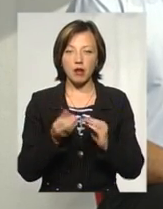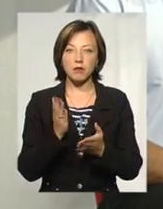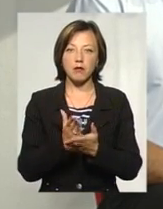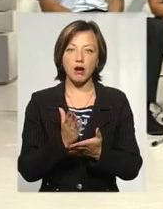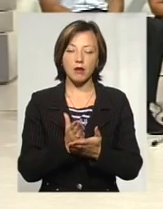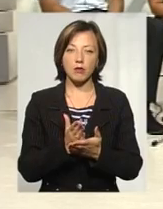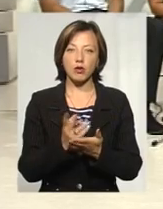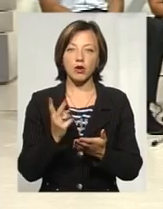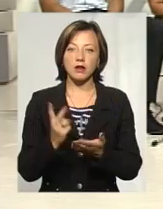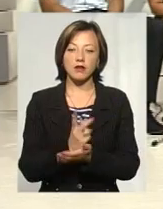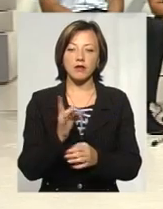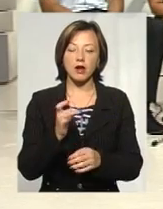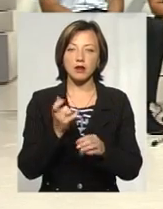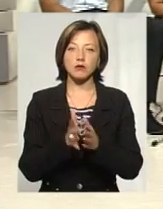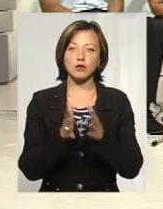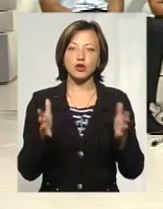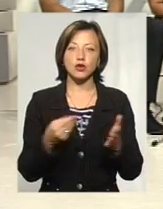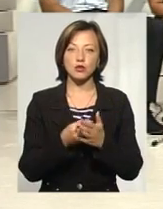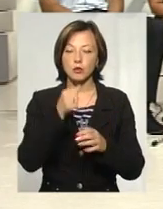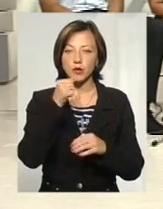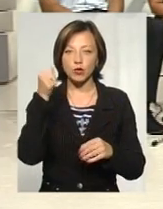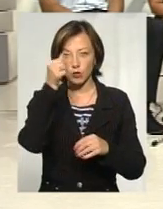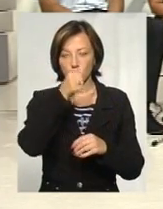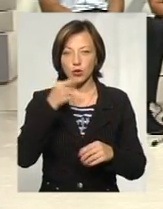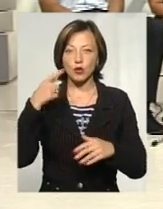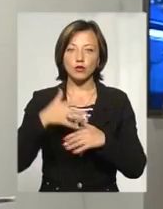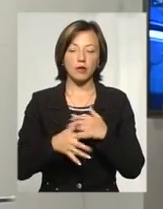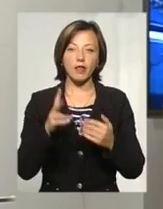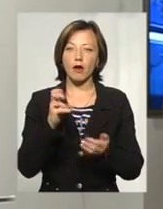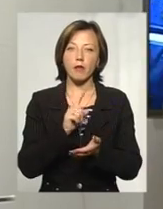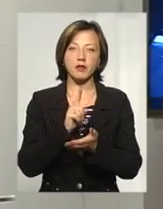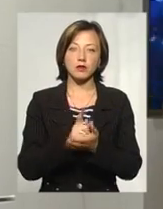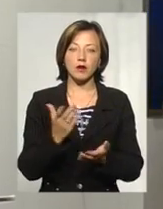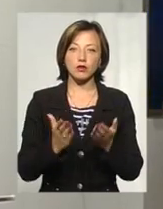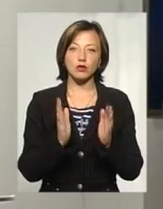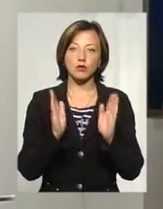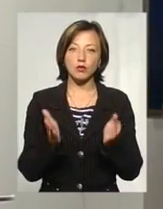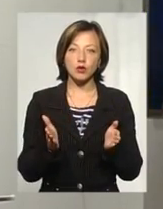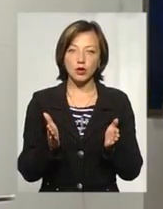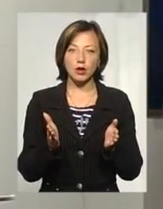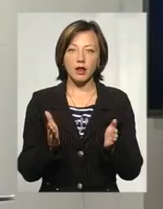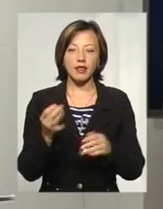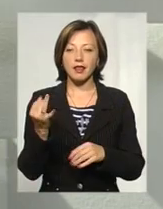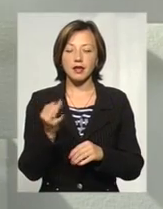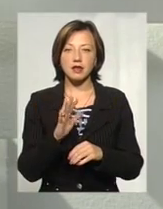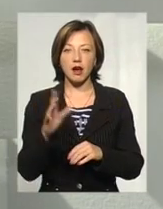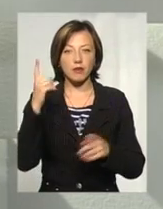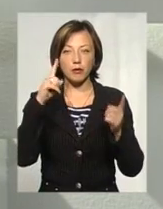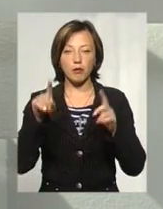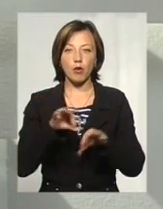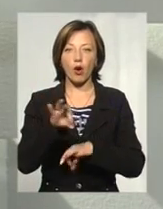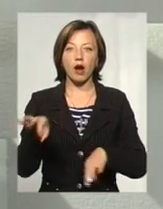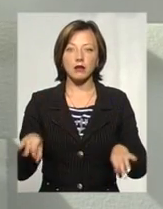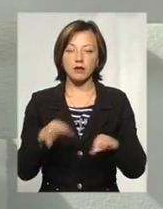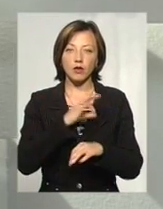вдвічі більшу суму, ніж в новому році. Ми розуміли, що не обов'язково, якщо будуть типові нецікаві і не дуже креативні проєкти,